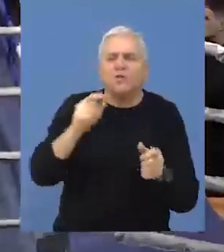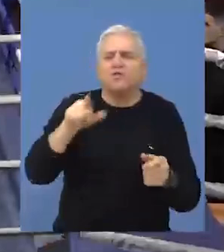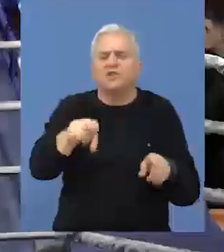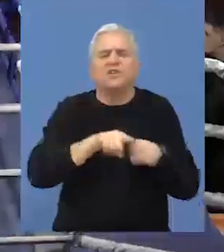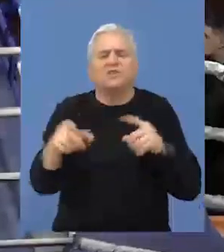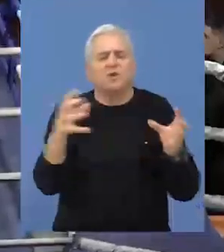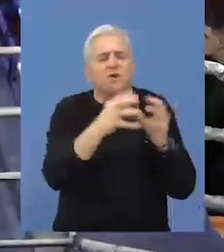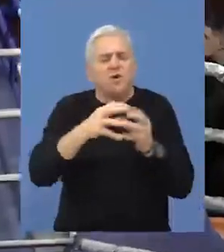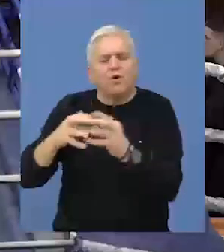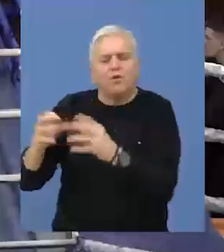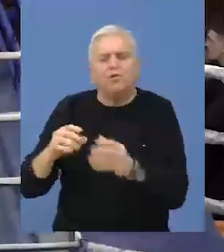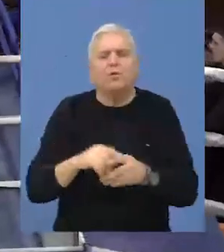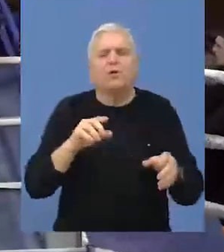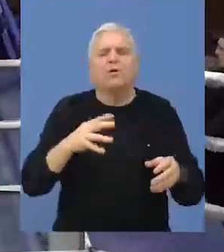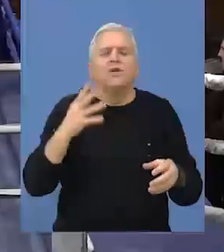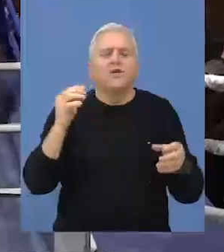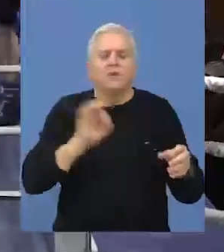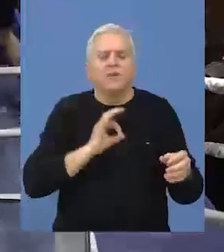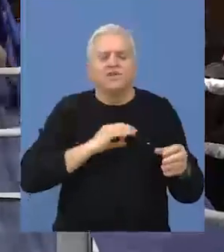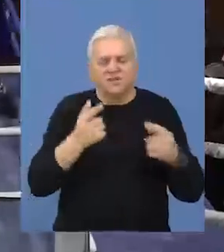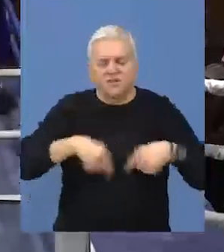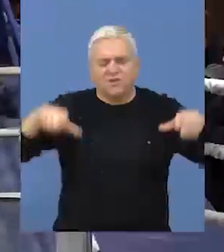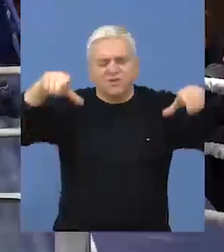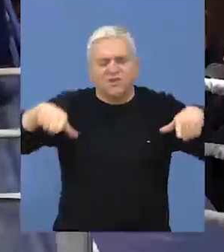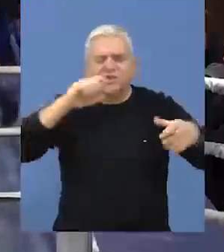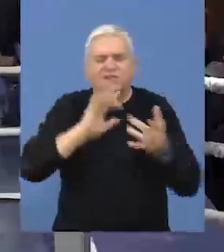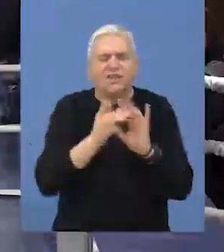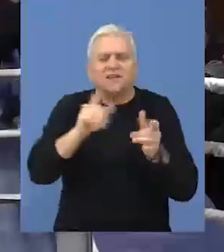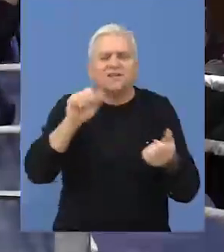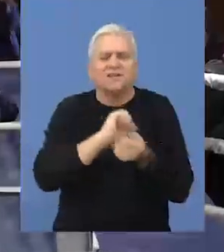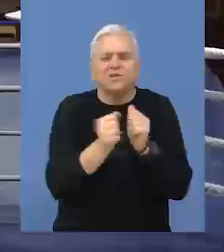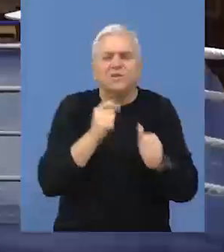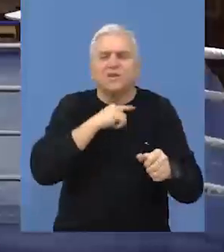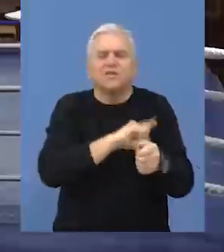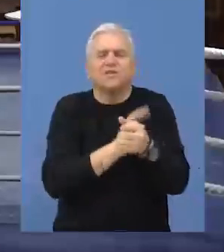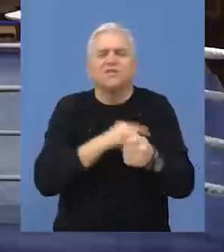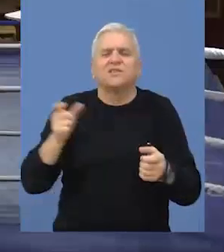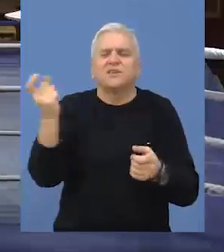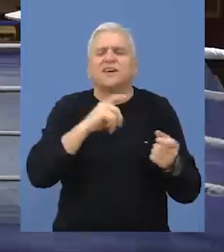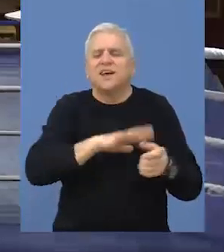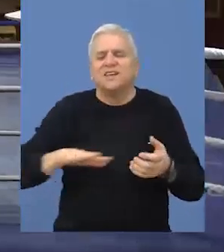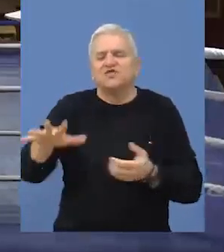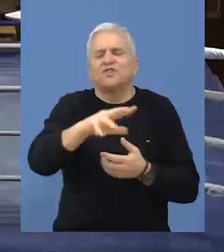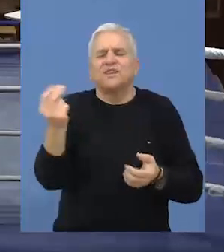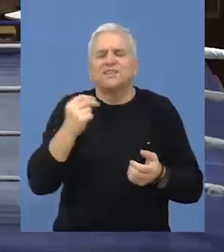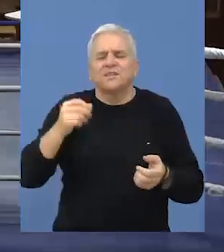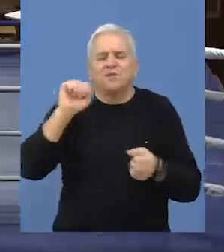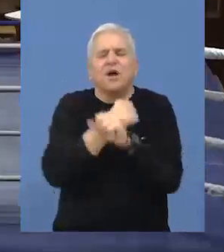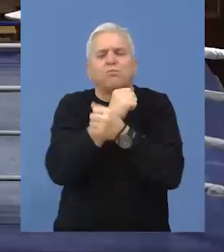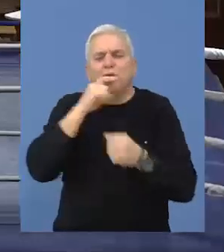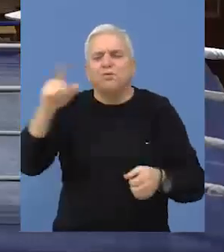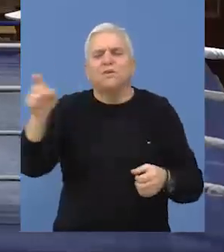mečeva u isto toliko kategorija. U Bečeskom ringu snage su odmerili sportisti sa područja cele Srbije,